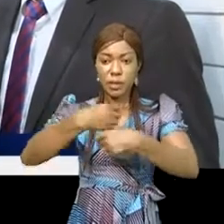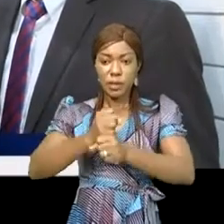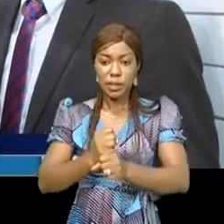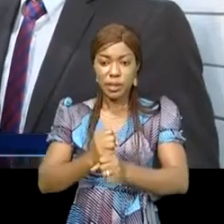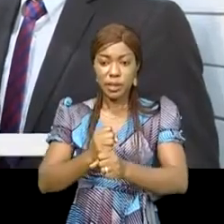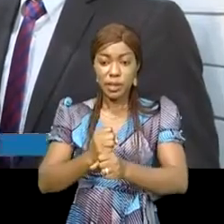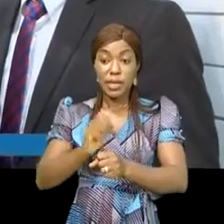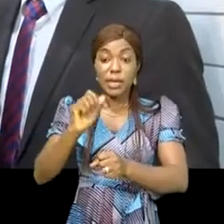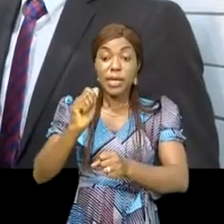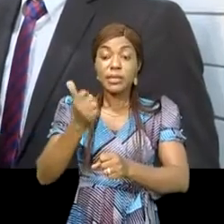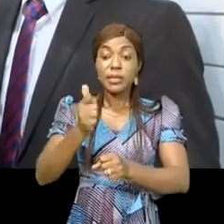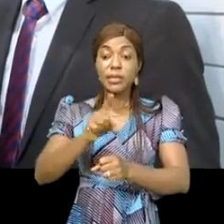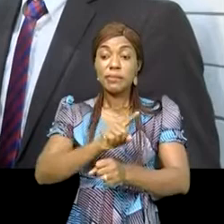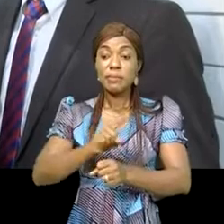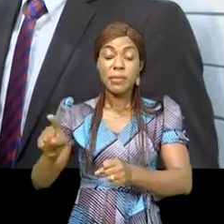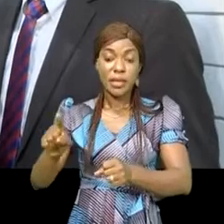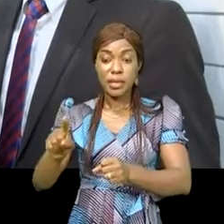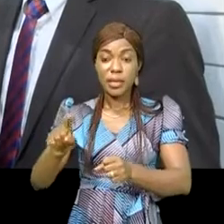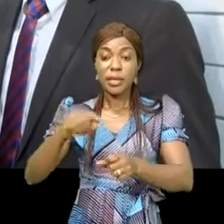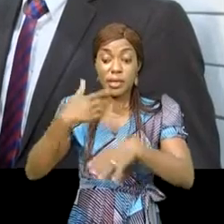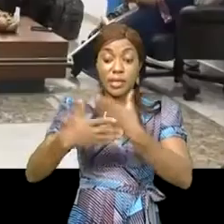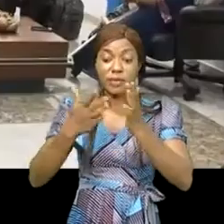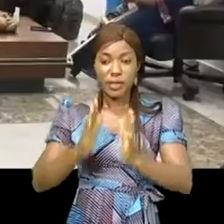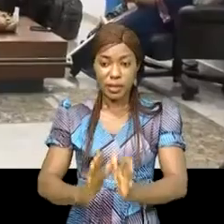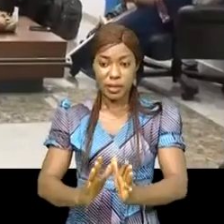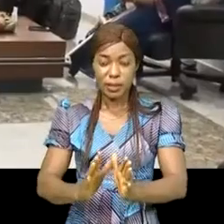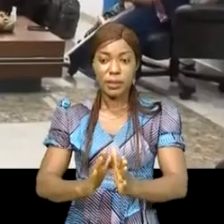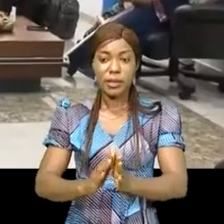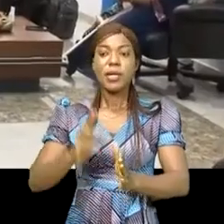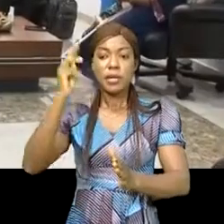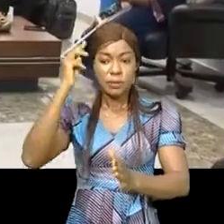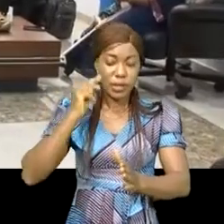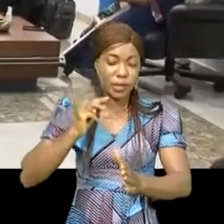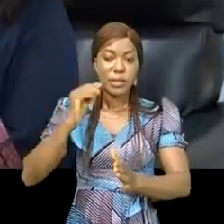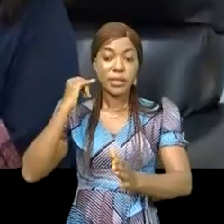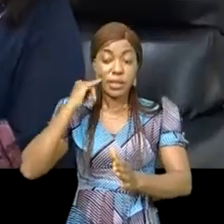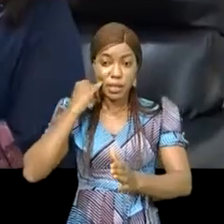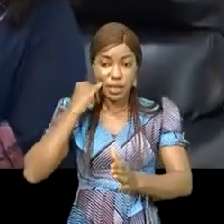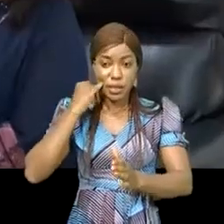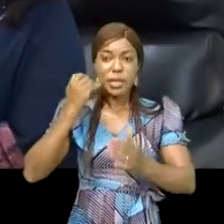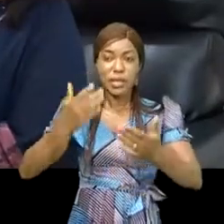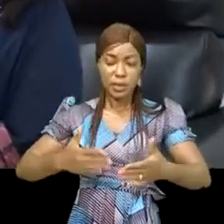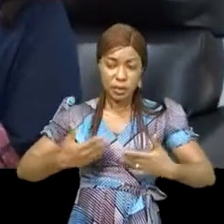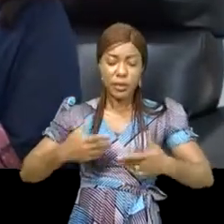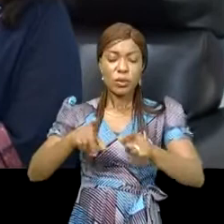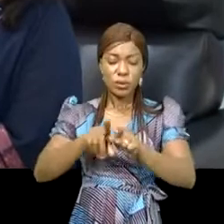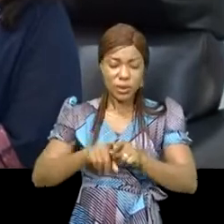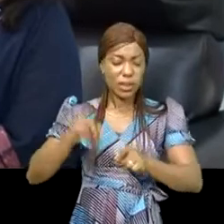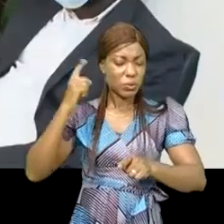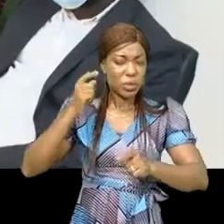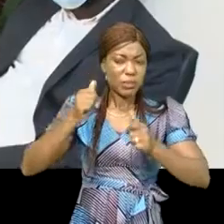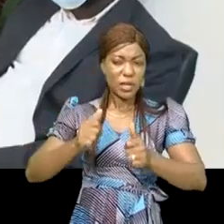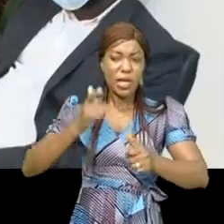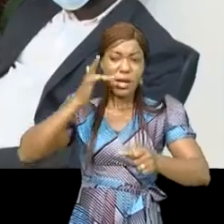10 000 emplois et cela dépendra aussi de l'extension que nous aurons. La ministre Irène Sambodiata a été réceptive et a